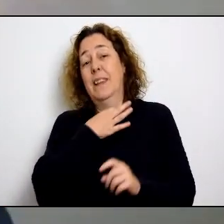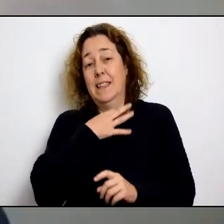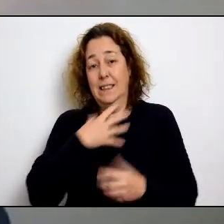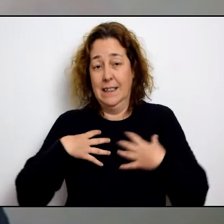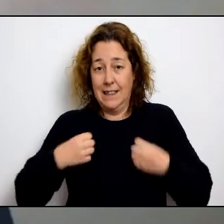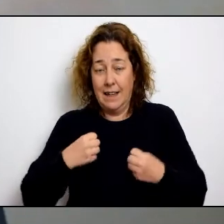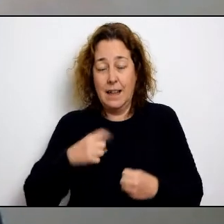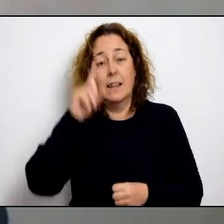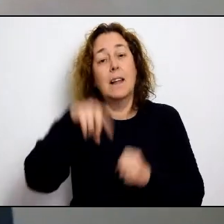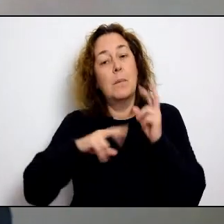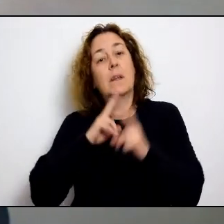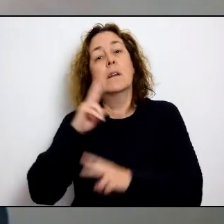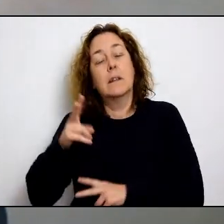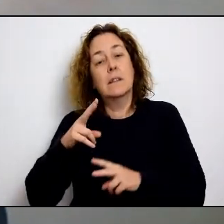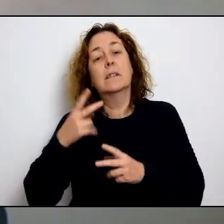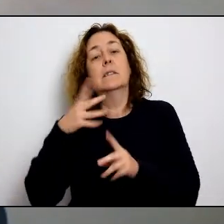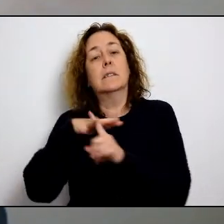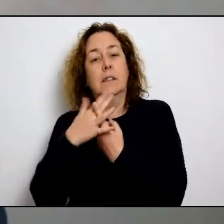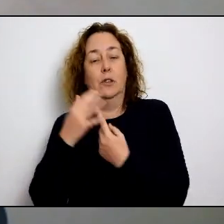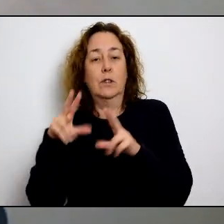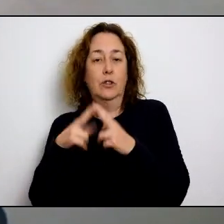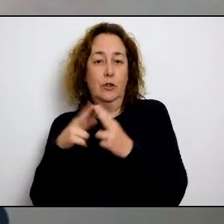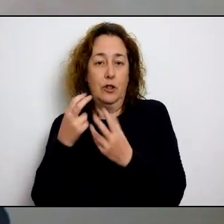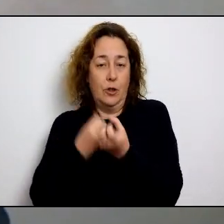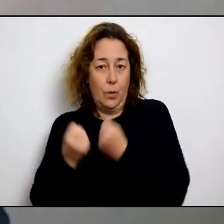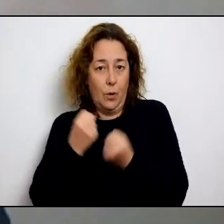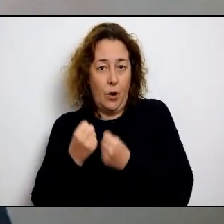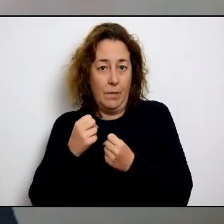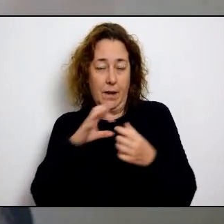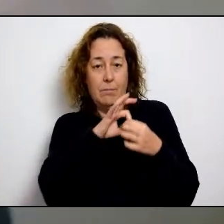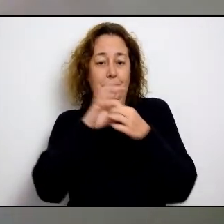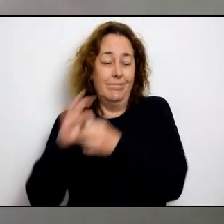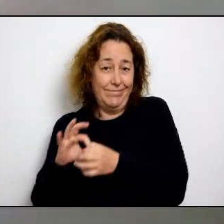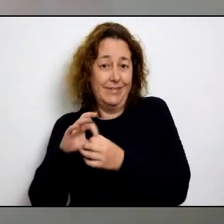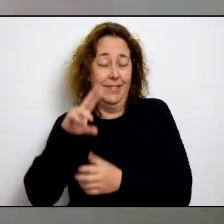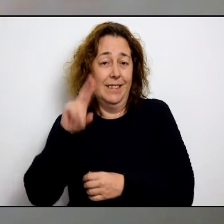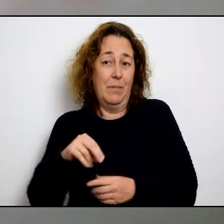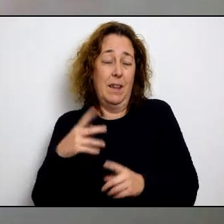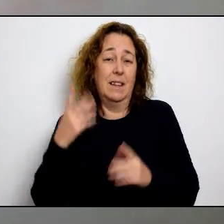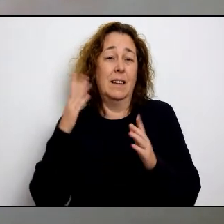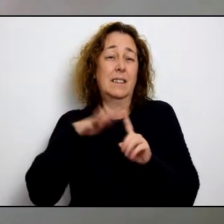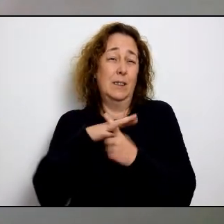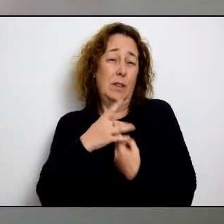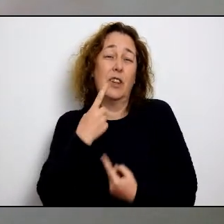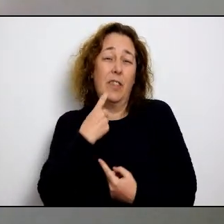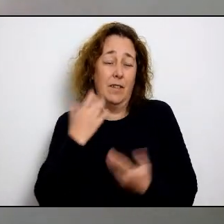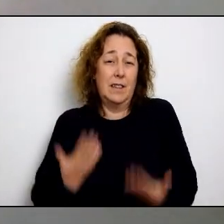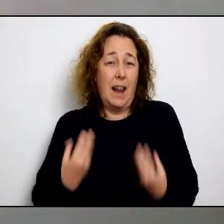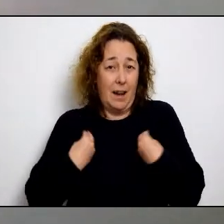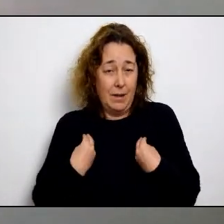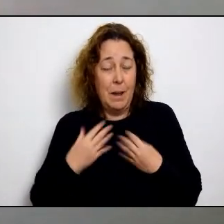prioritari que és salut i les necessitats socials que es deriven d'aquesta crisi sanitària també donant resposta no obstant a la situació